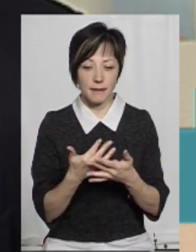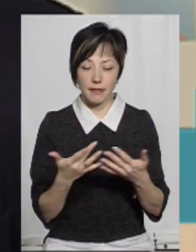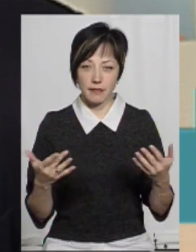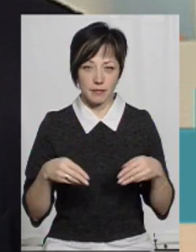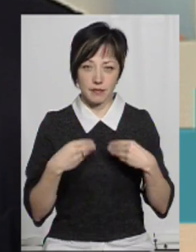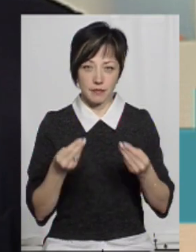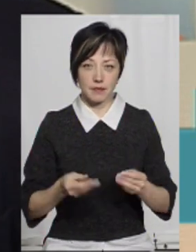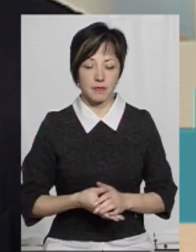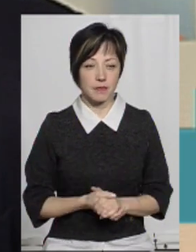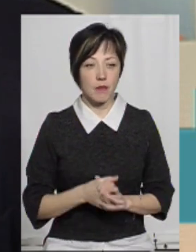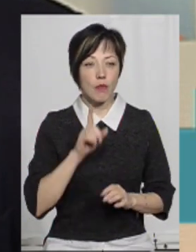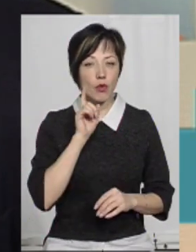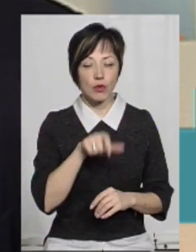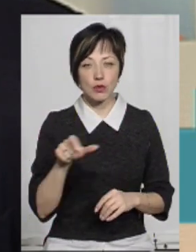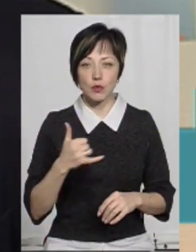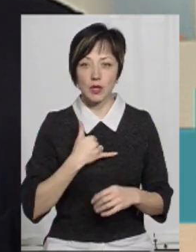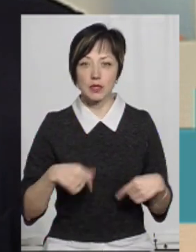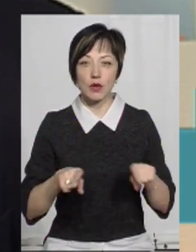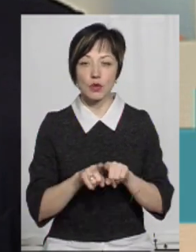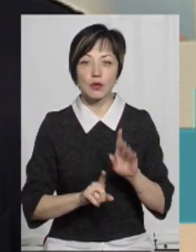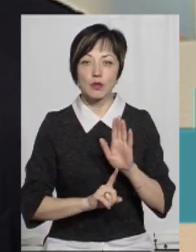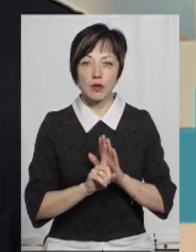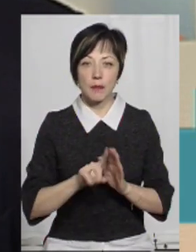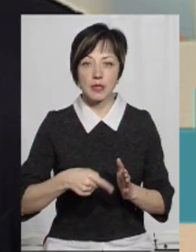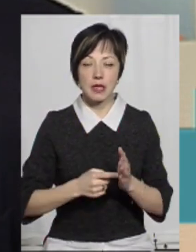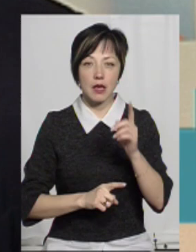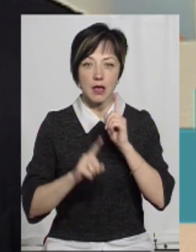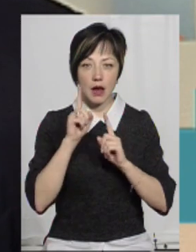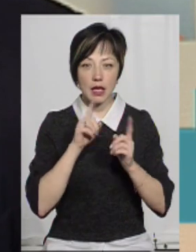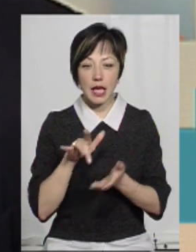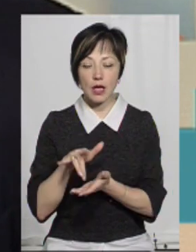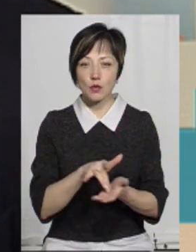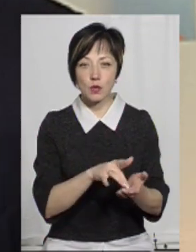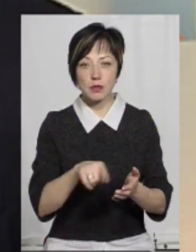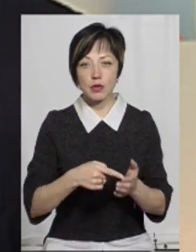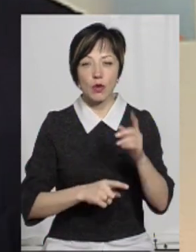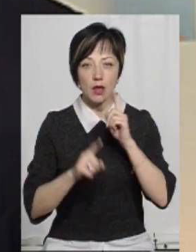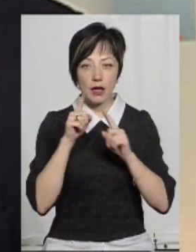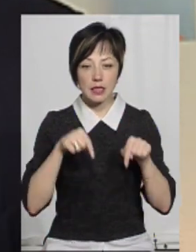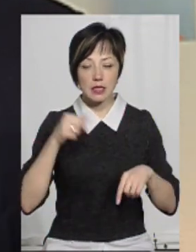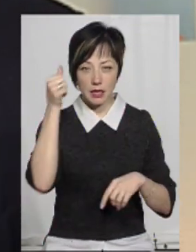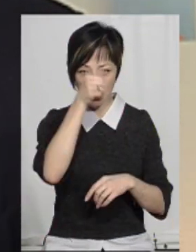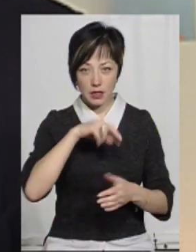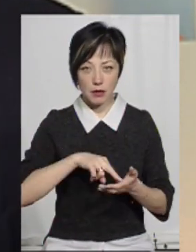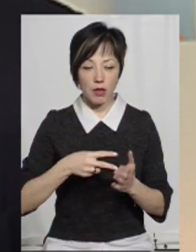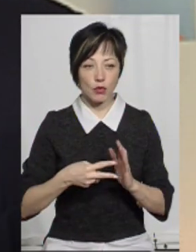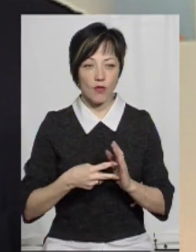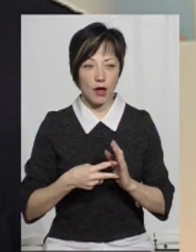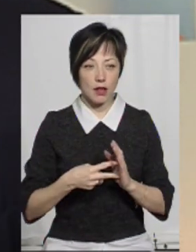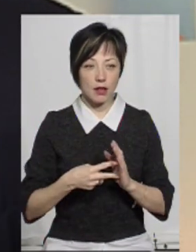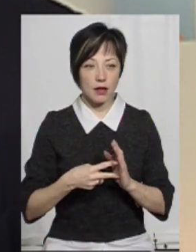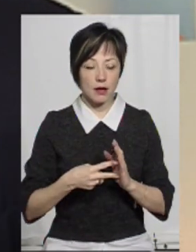допомагає молоді. В нас також започатковані в міській раді екскурсії міською радою, на цей рік запланували